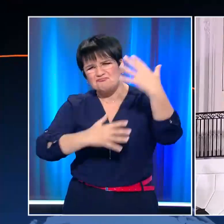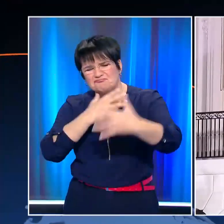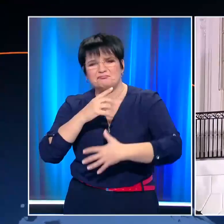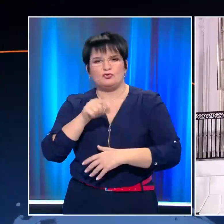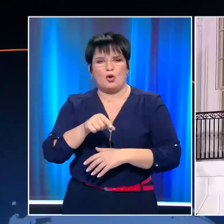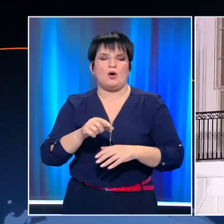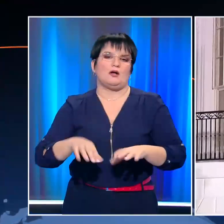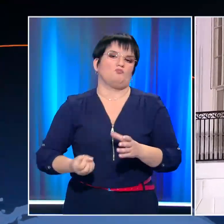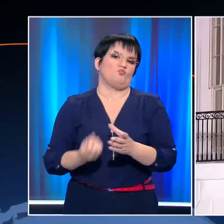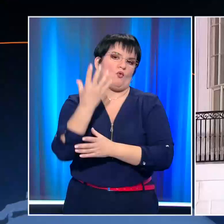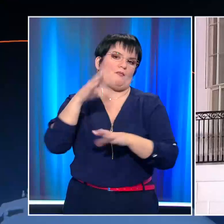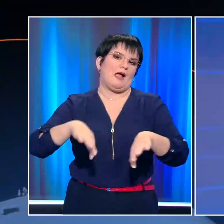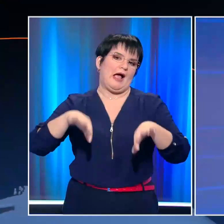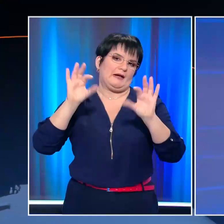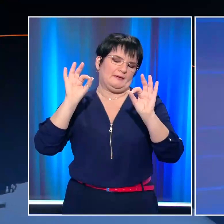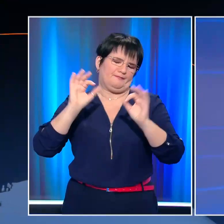αλλάζει σελίδα.